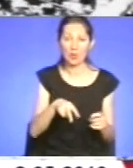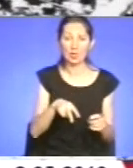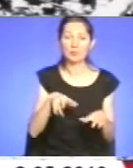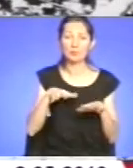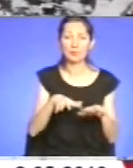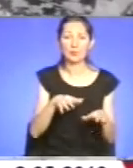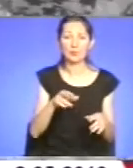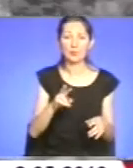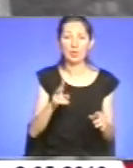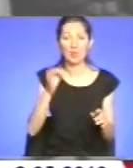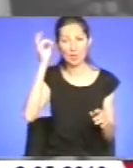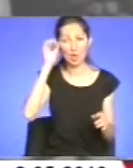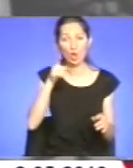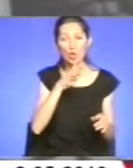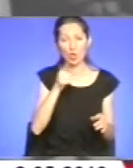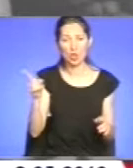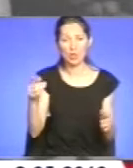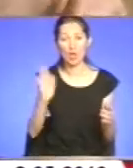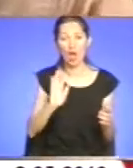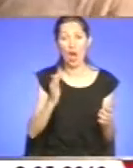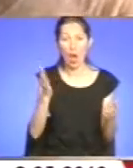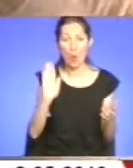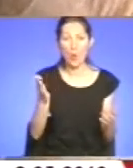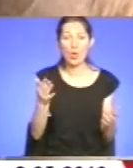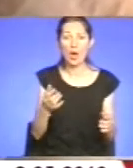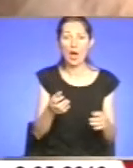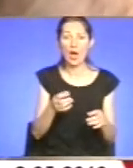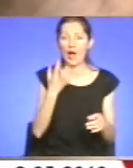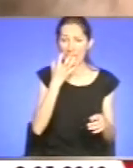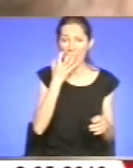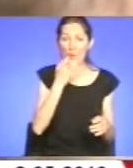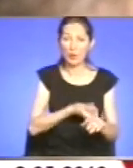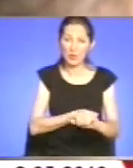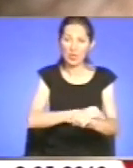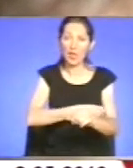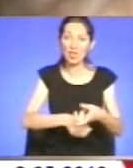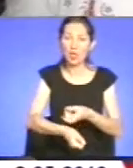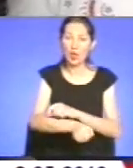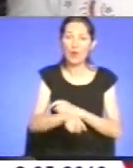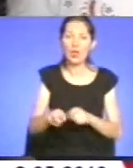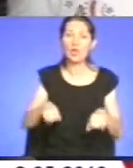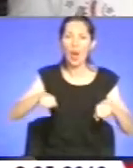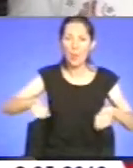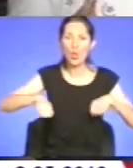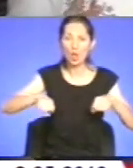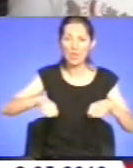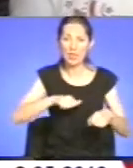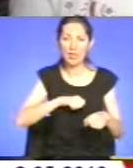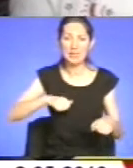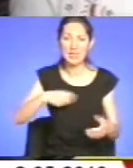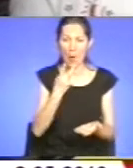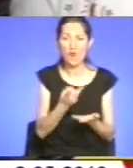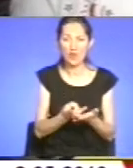час очевидці. То був вже тепло, закачані рукави і на тих мотоциклях. Сам їх вигляд, і то вже